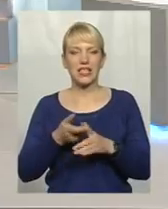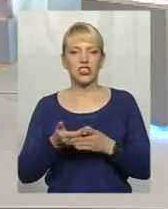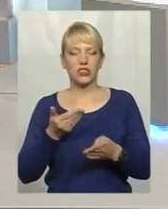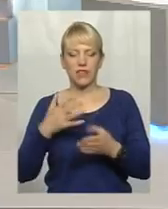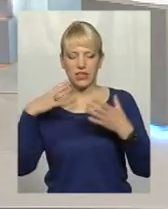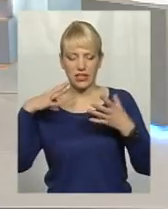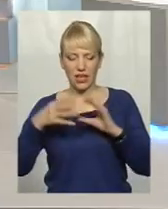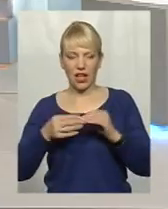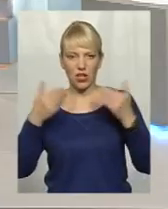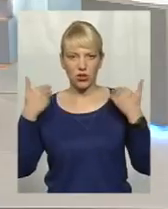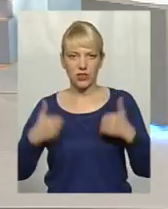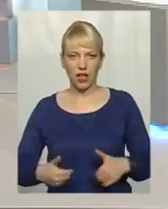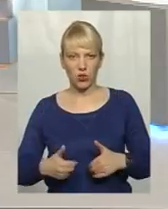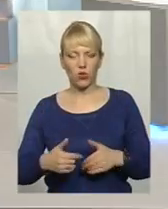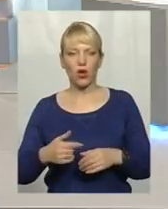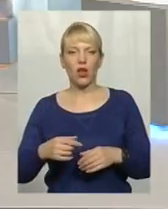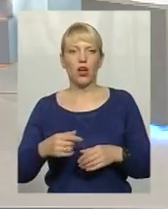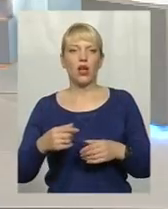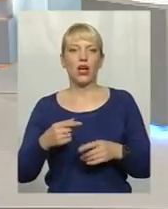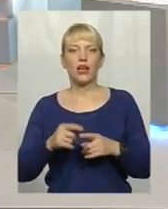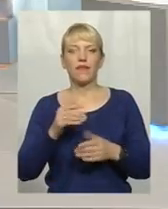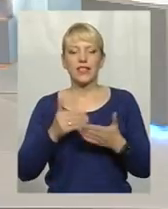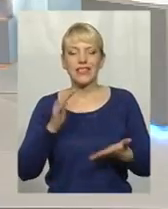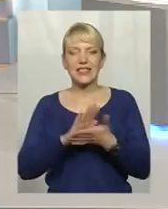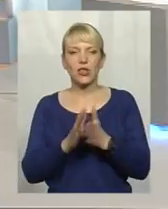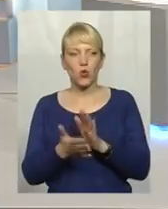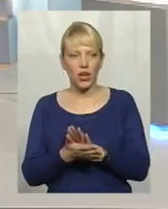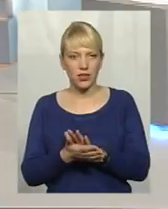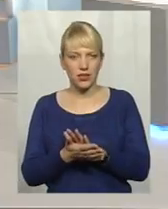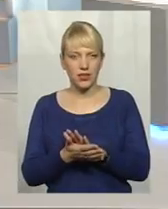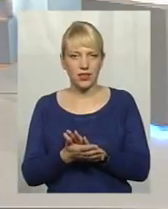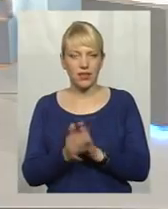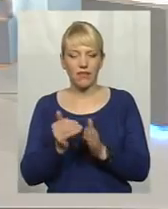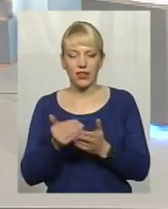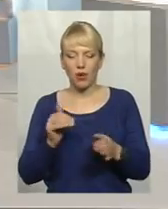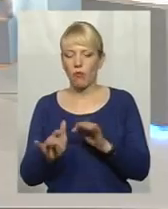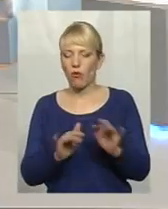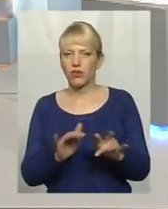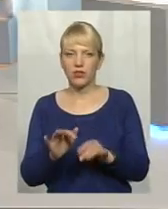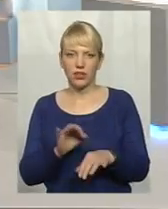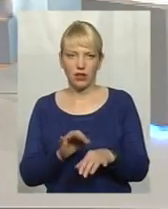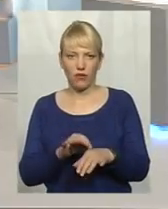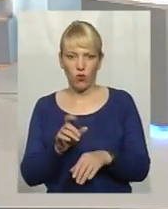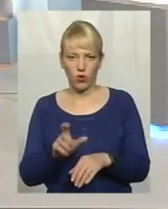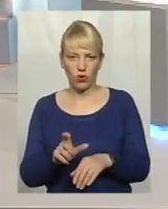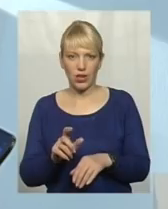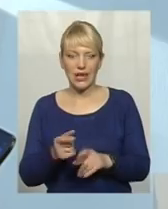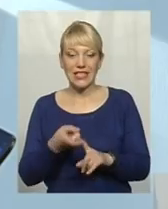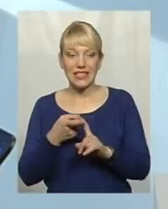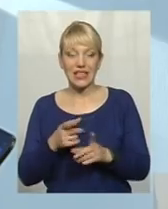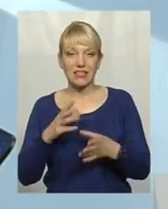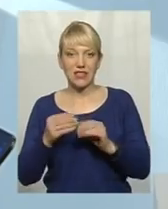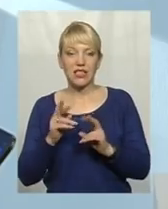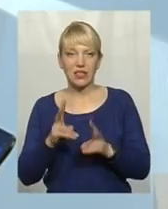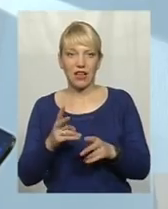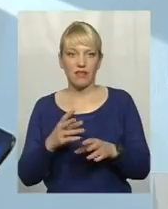організму, від ситуації. І від поведінки хворого теж залежить, як взагалі